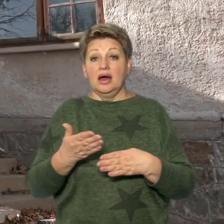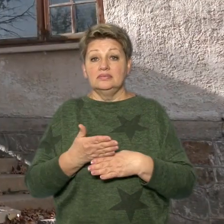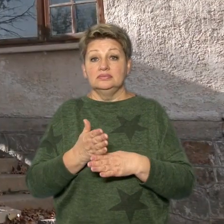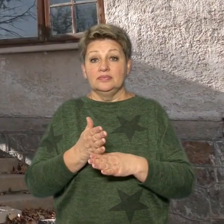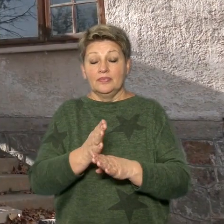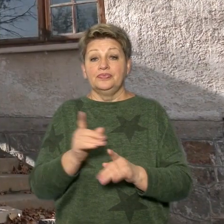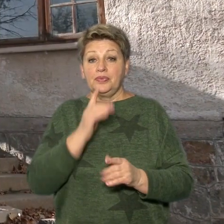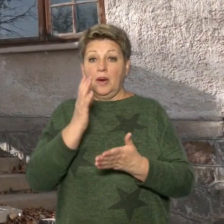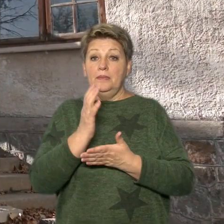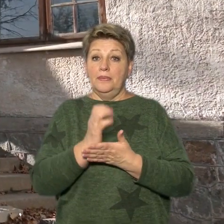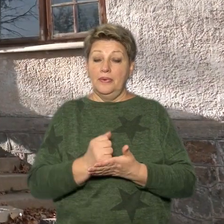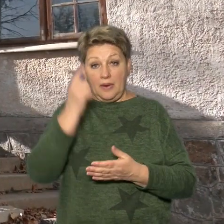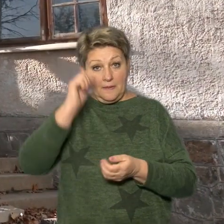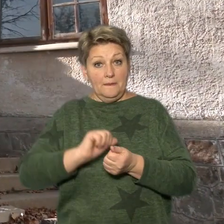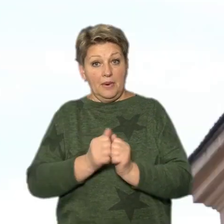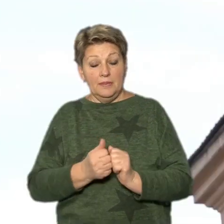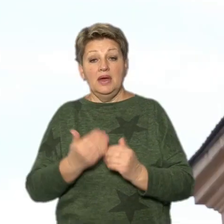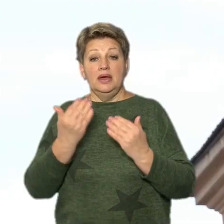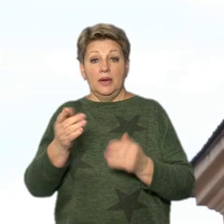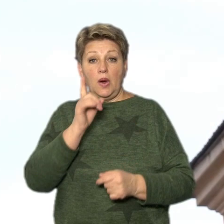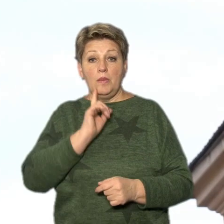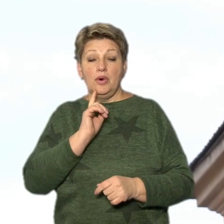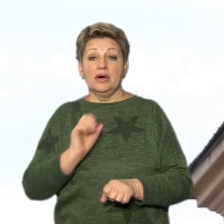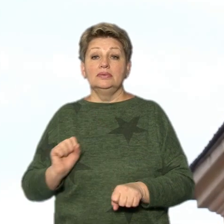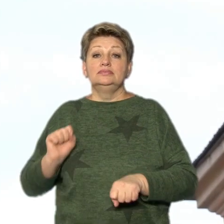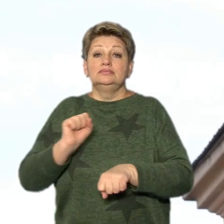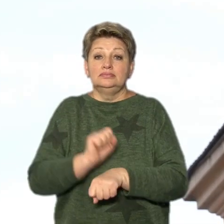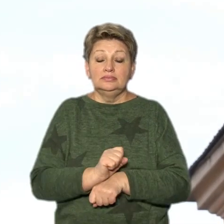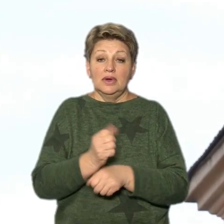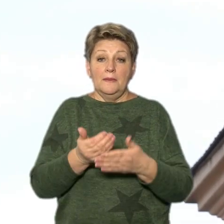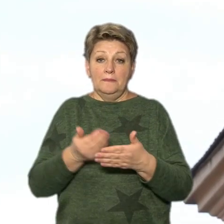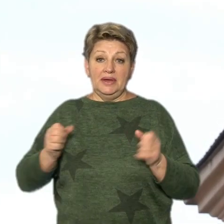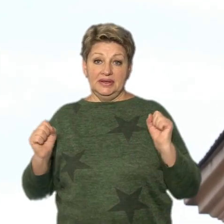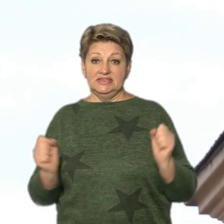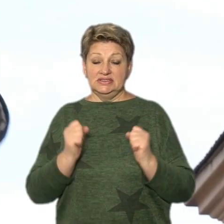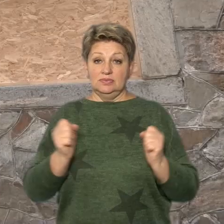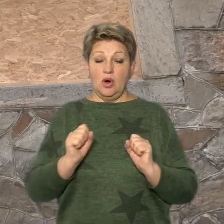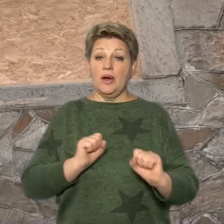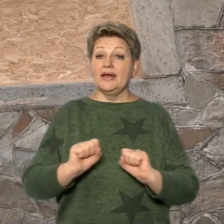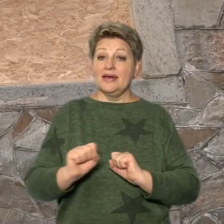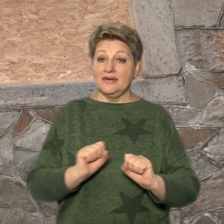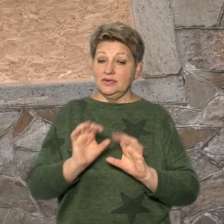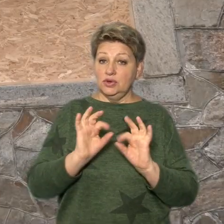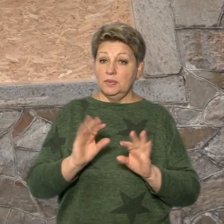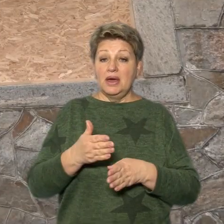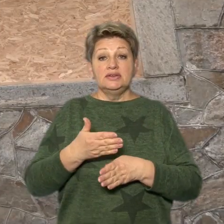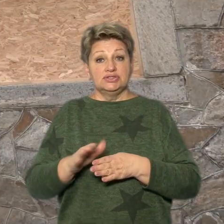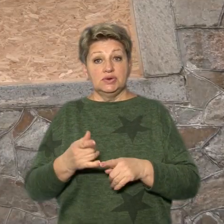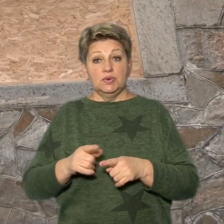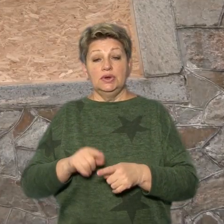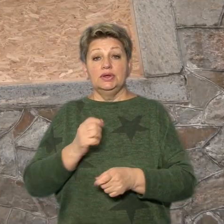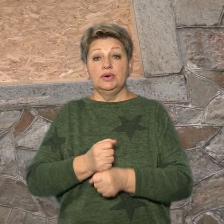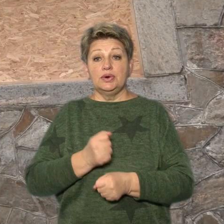вберегти пам'ятку, її консервують перед зимою. Керівник палацово-паркового комплексу Анатолій Ізотов розказує, що частково це роблять